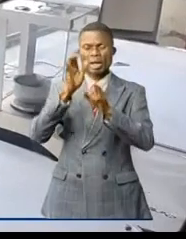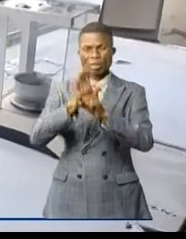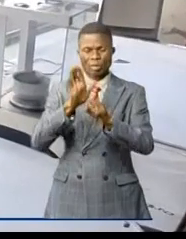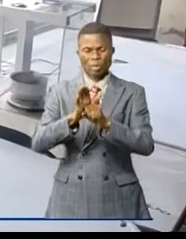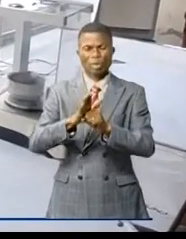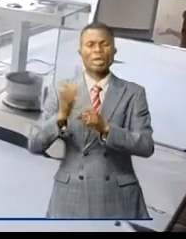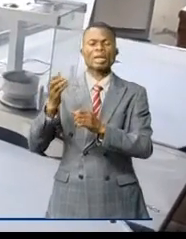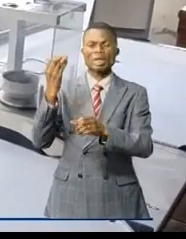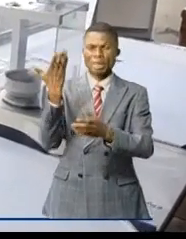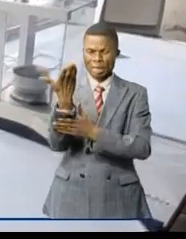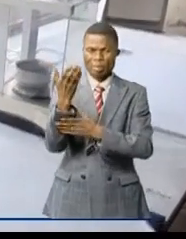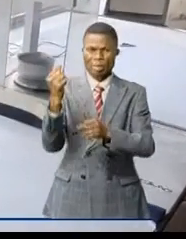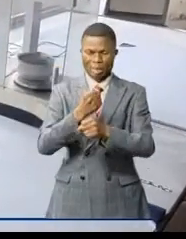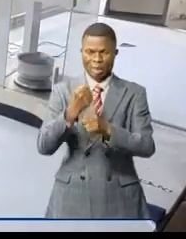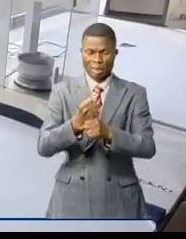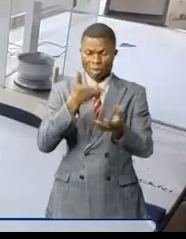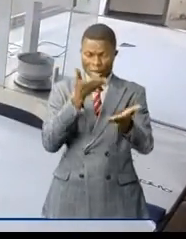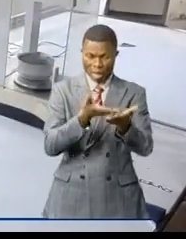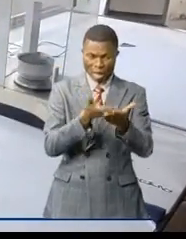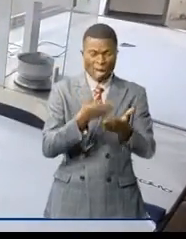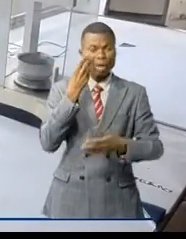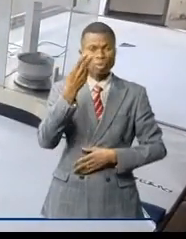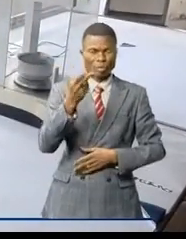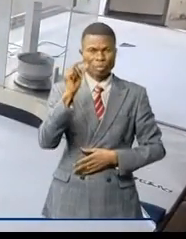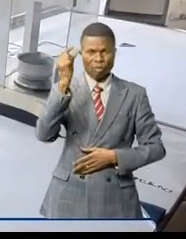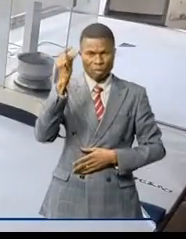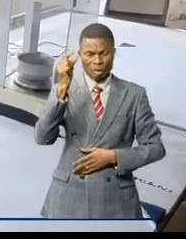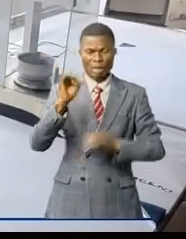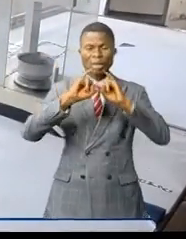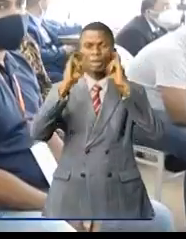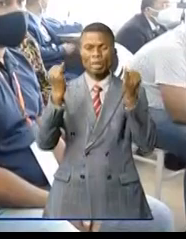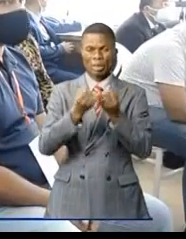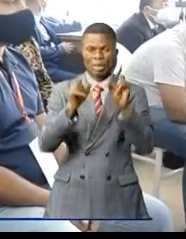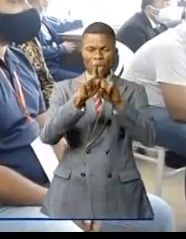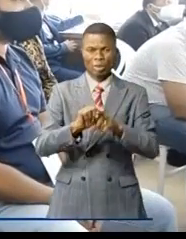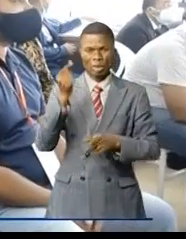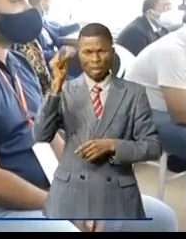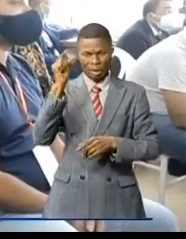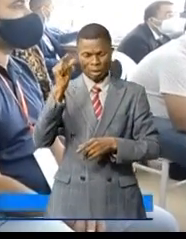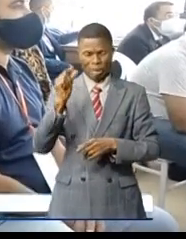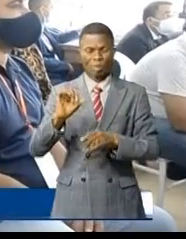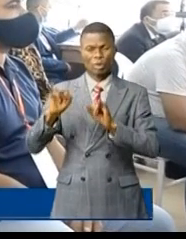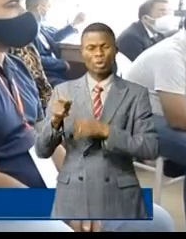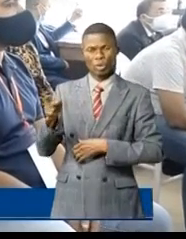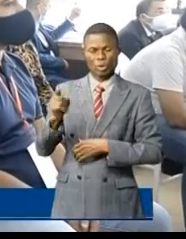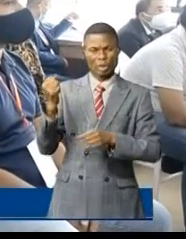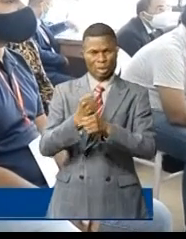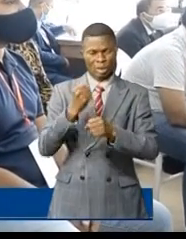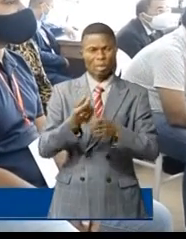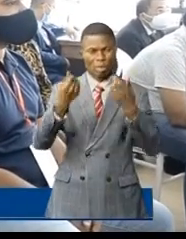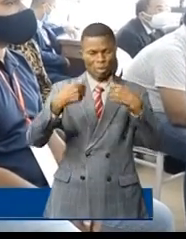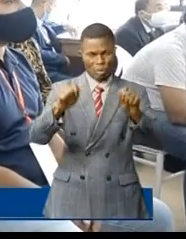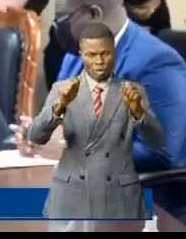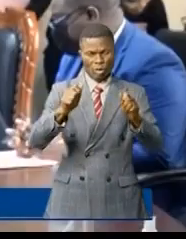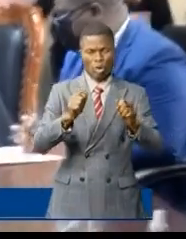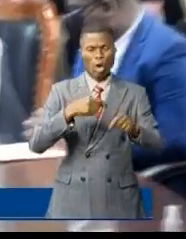'appel d'offres. Dans ces colis figuraient entre autres les diamants industriels et les diamants des joailleries. Cette opération de vente a